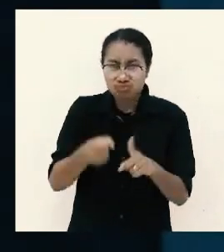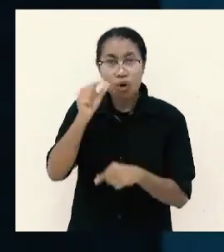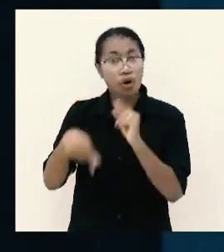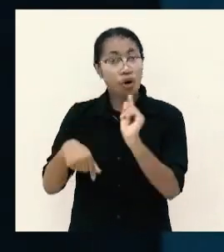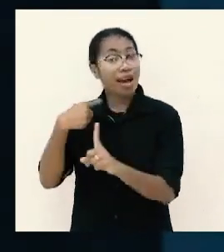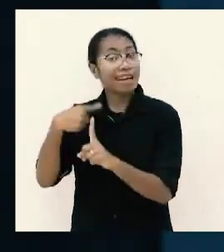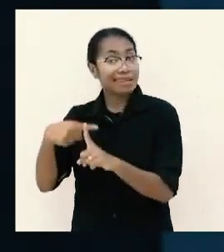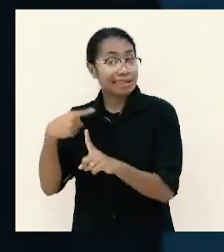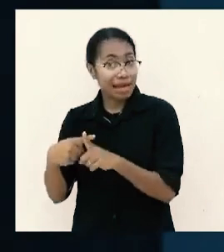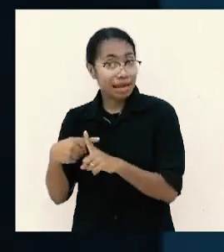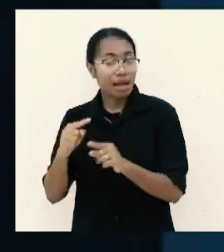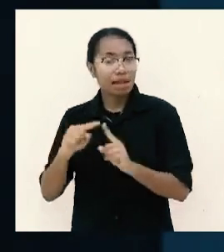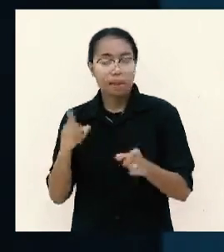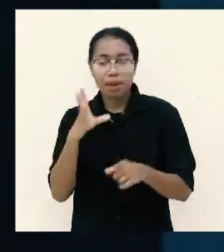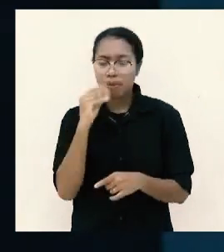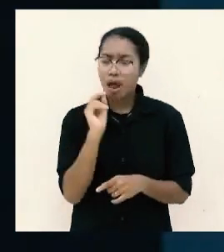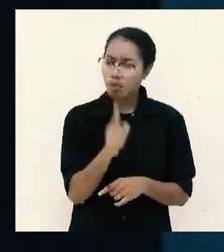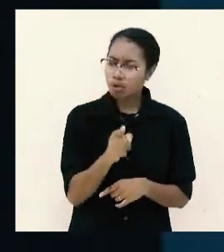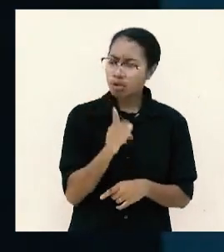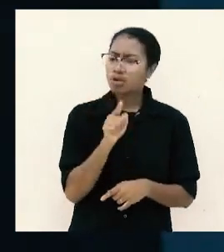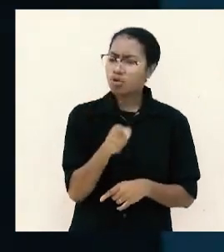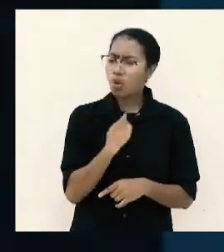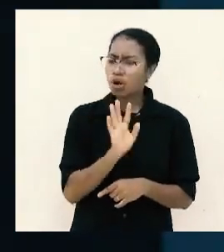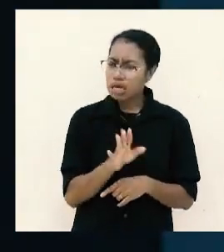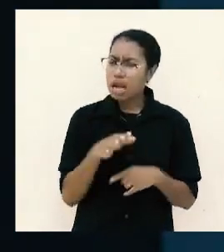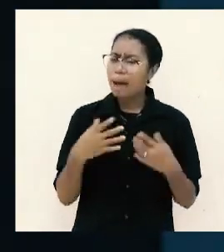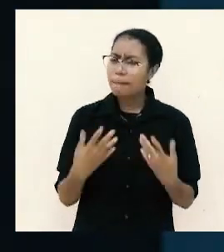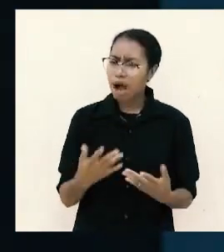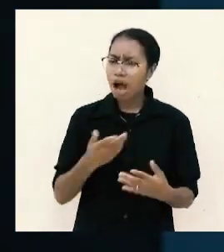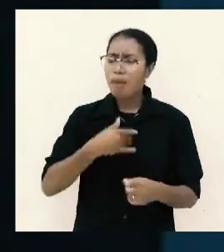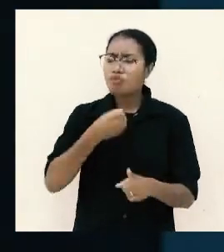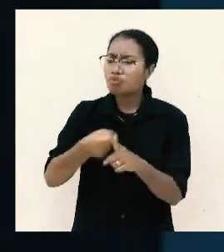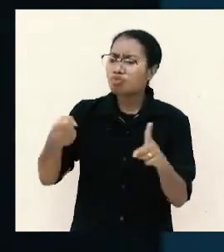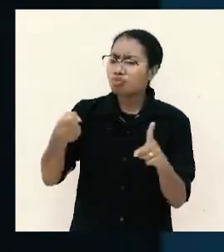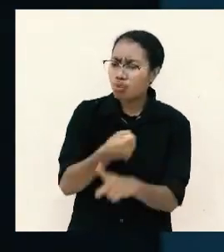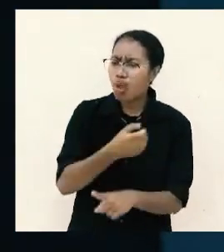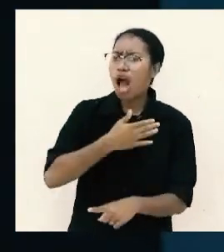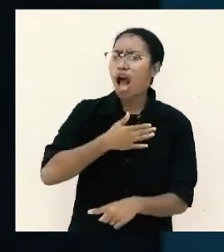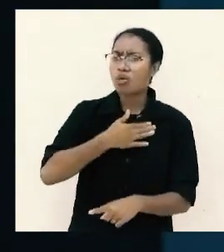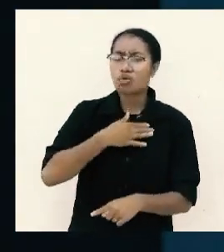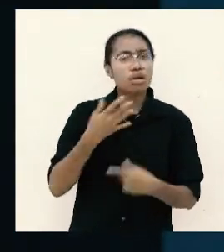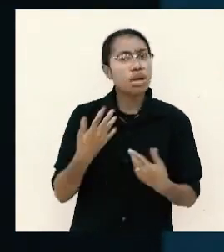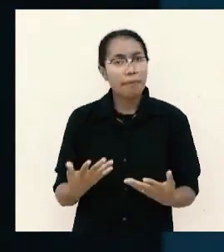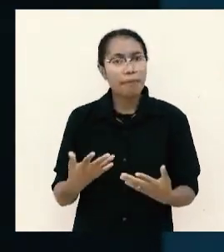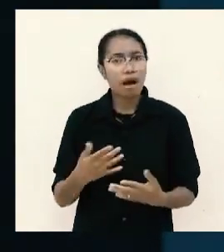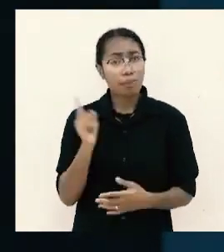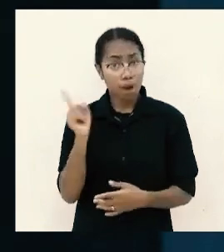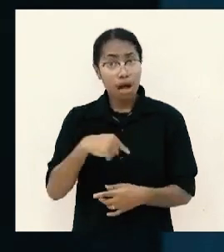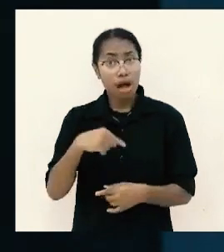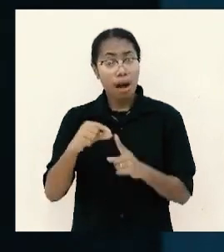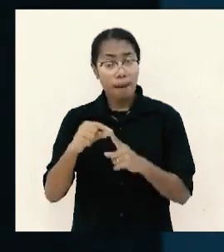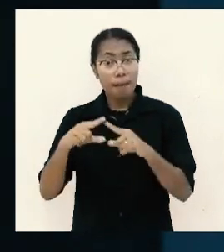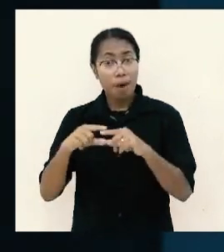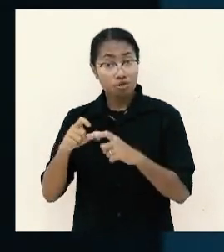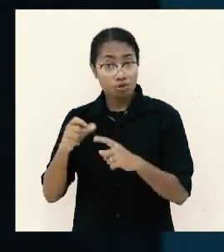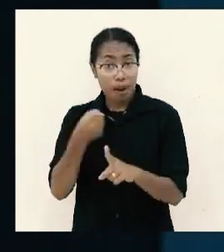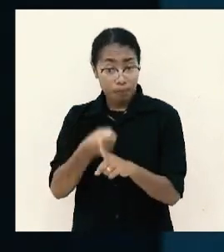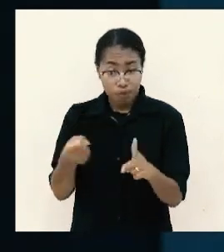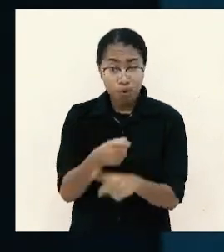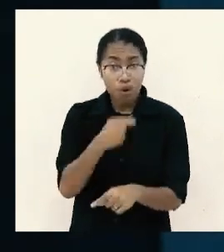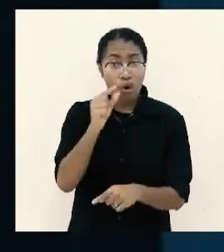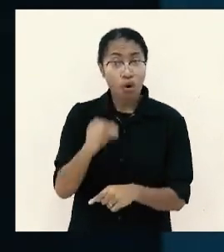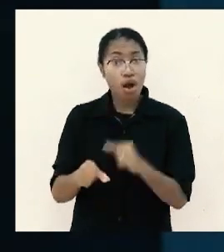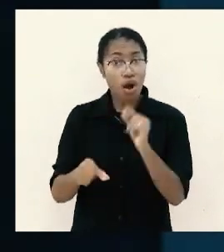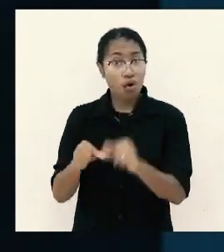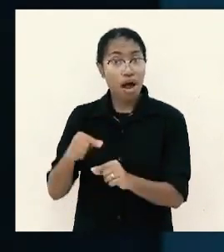pada dia Tuhan bilang Saulus mengapa engkau menganiaya aku. Kapan Paulus pernah aniaya Yesus? Tidak pernah. Tapi